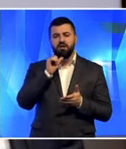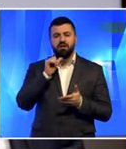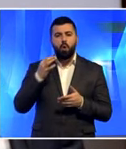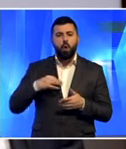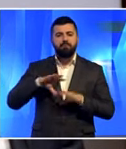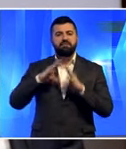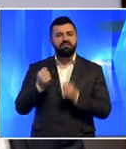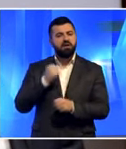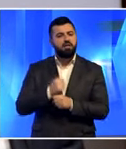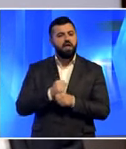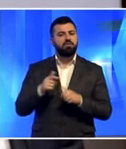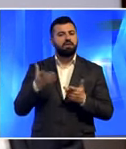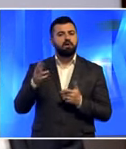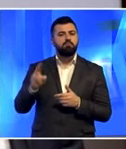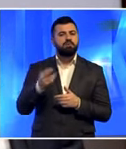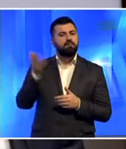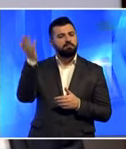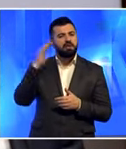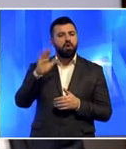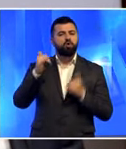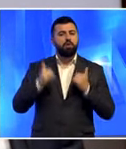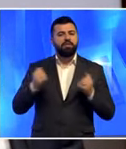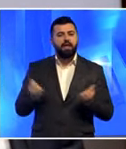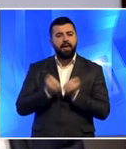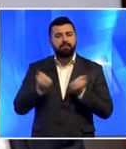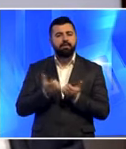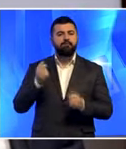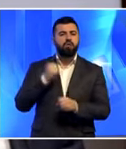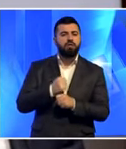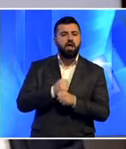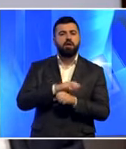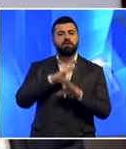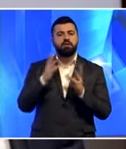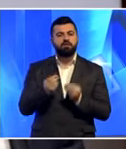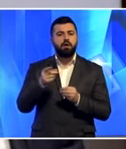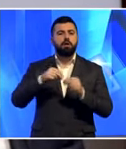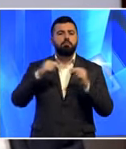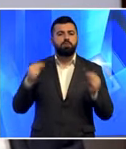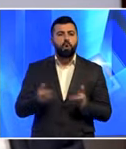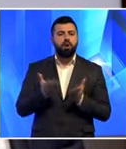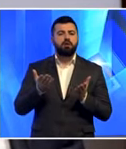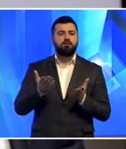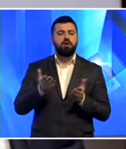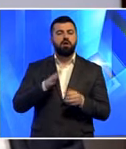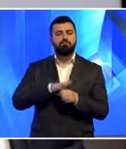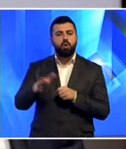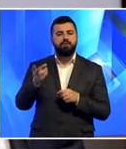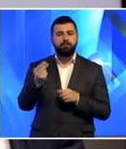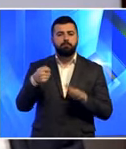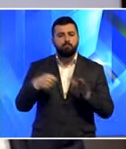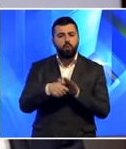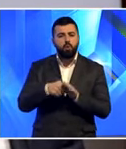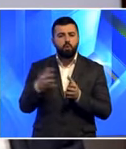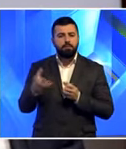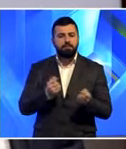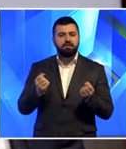ispunjavaju sve uslove iz javnog poziva, te da su njihovo dosadašnje iskustvo, istraživanja, objavljeni radovi, realizacija projekata